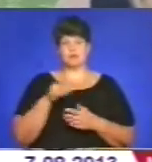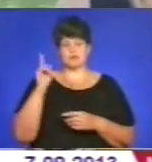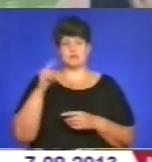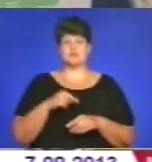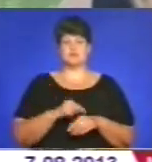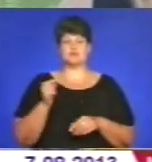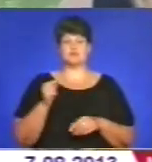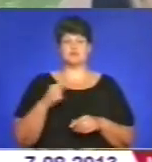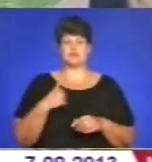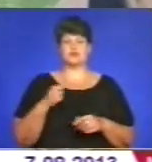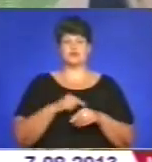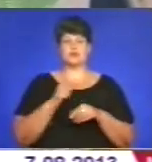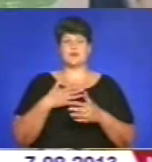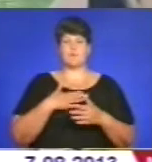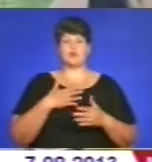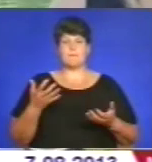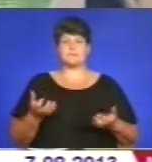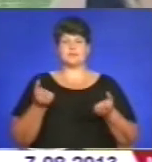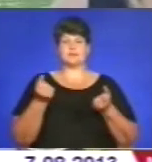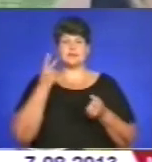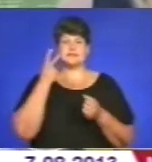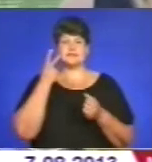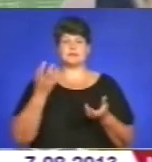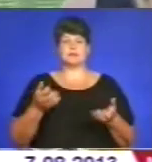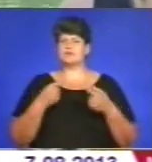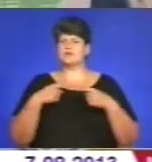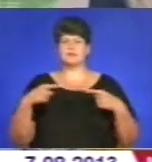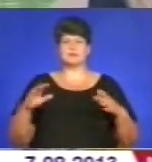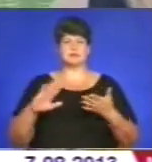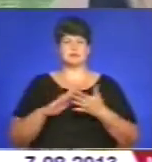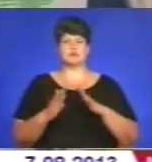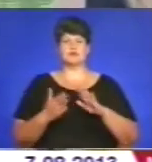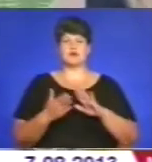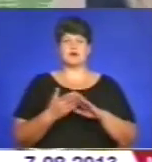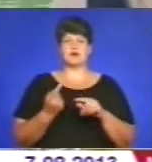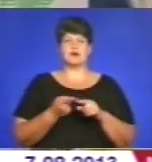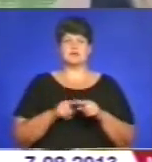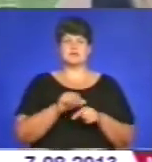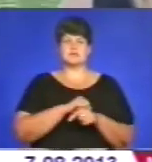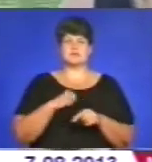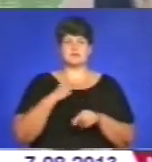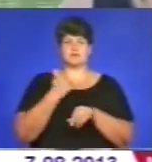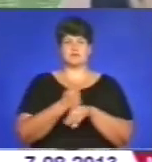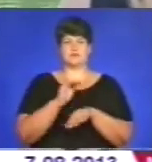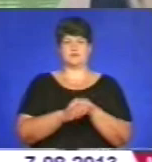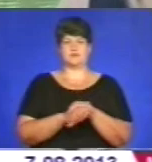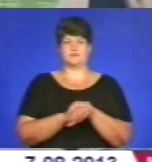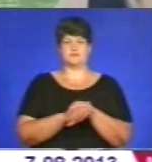Вона відчуває мою підтримку, вона знає, що я її завжди підтримую в будь-якій ситуації. Напевно, це саме такий основний фактор